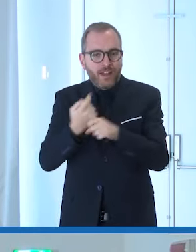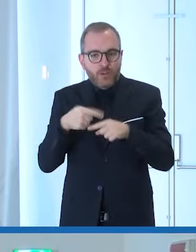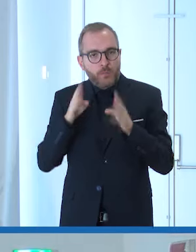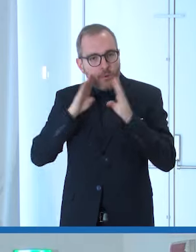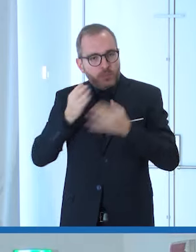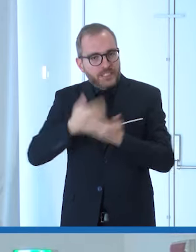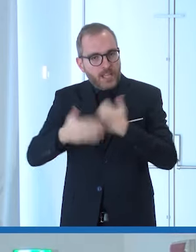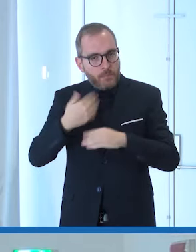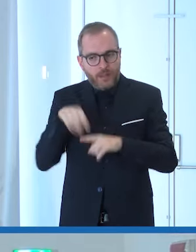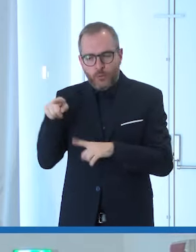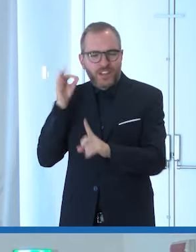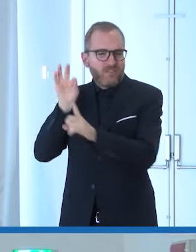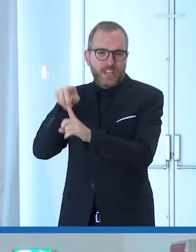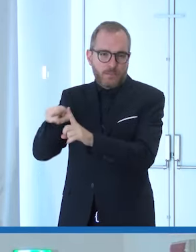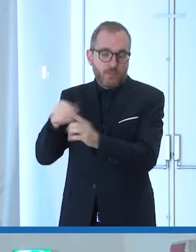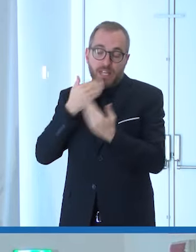disabilità.